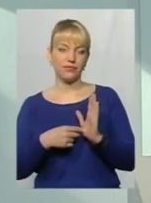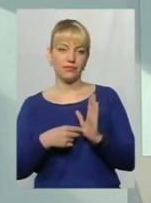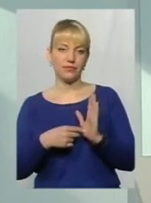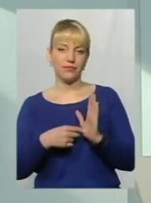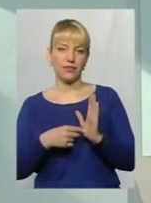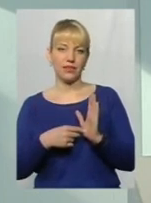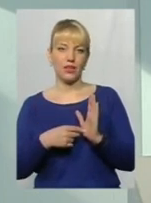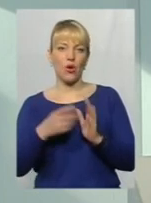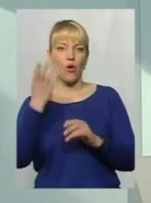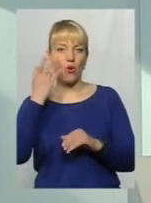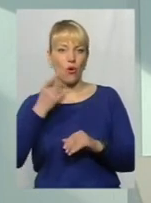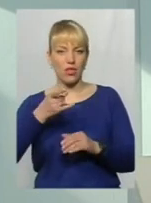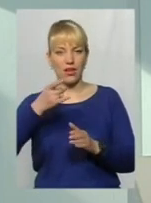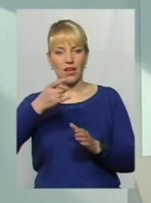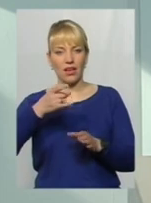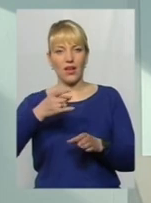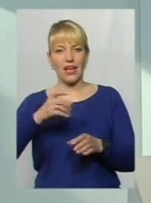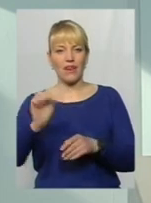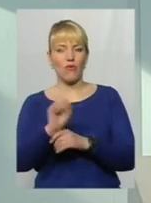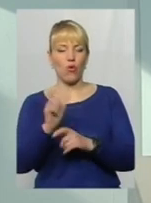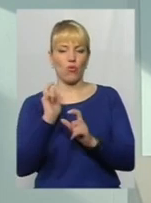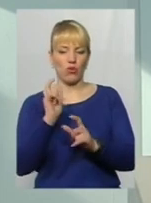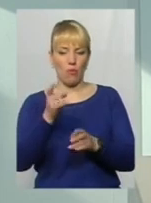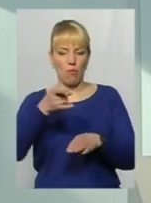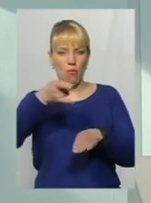Калифура провалилася. Калифура провалилася.